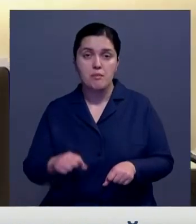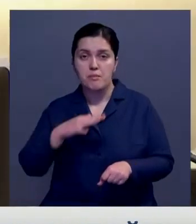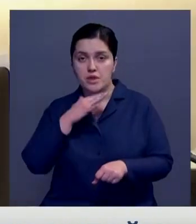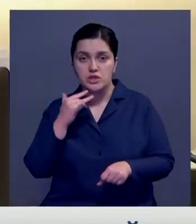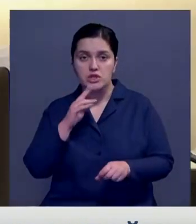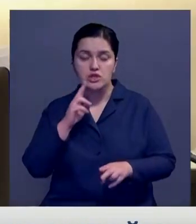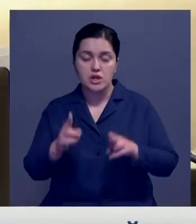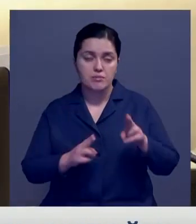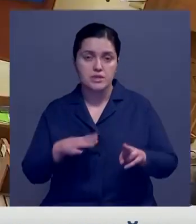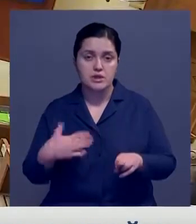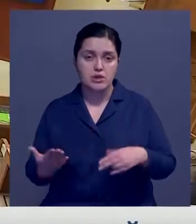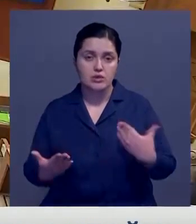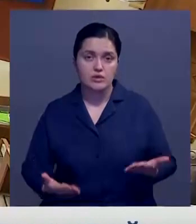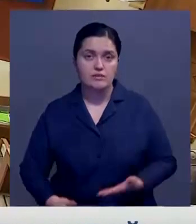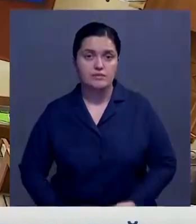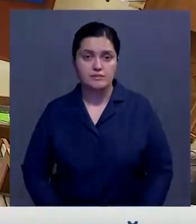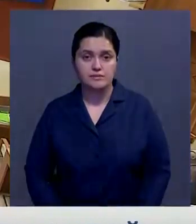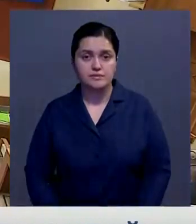многочисленные жалобы сторон.